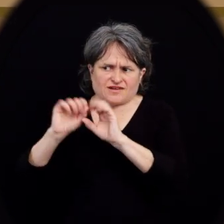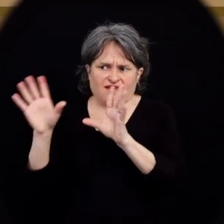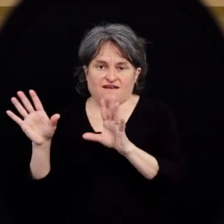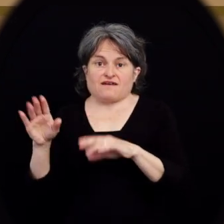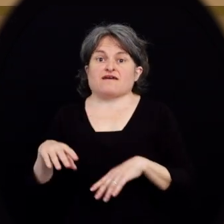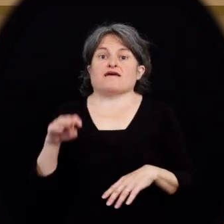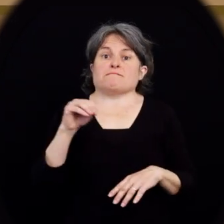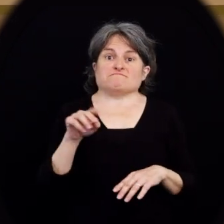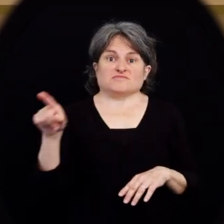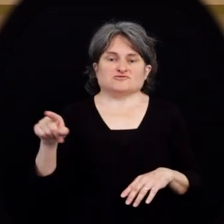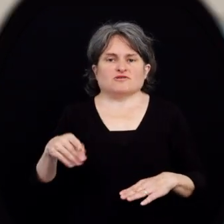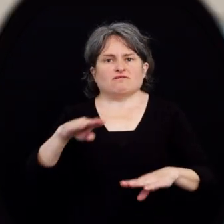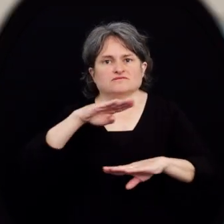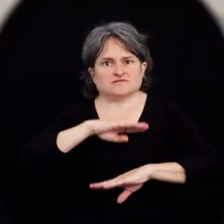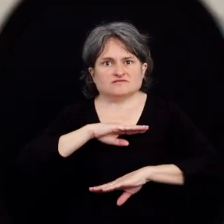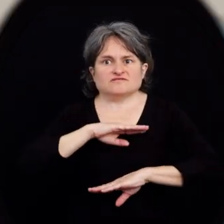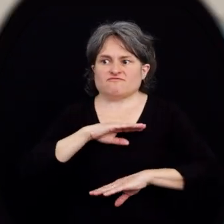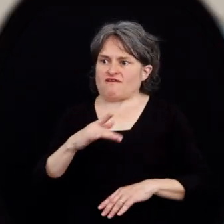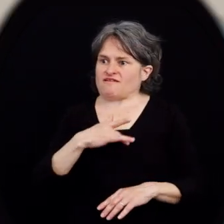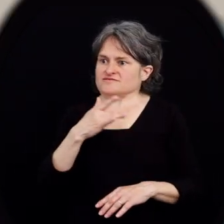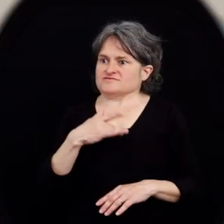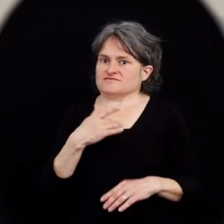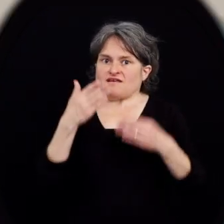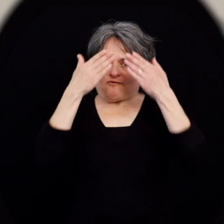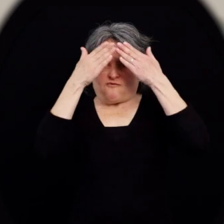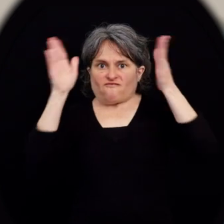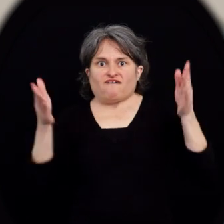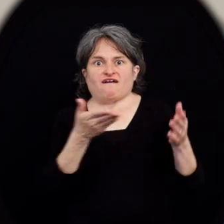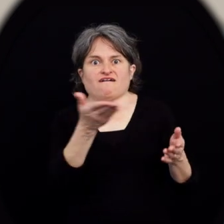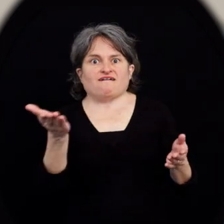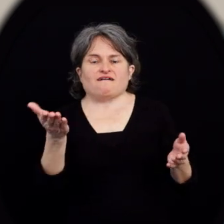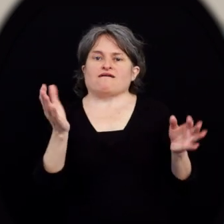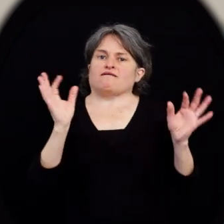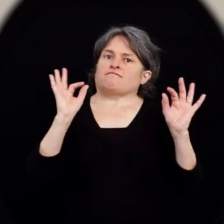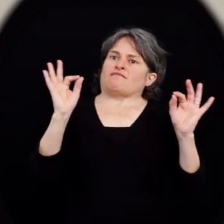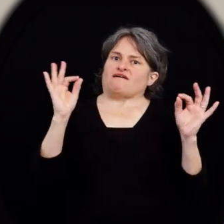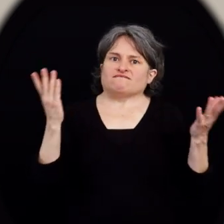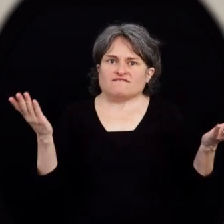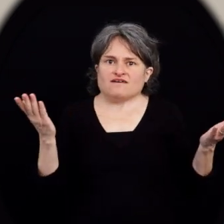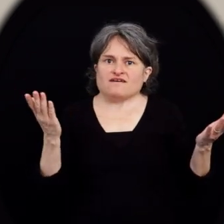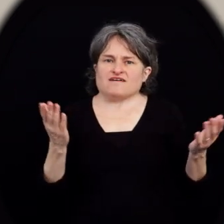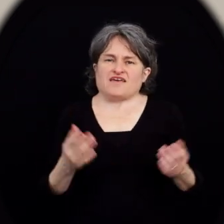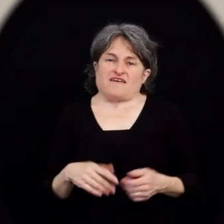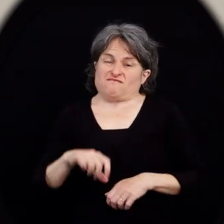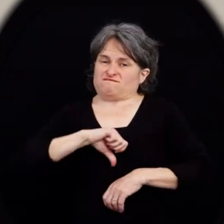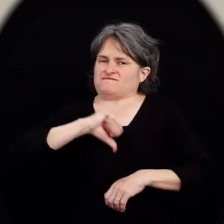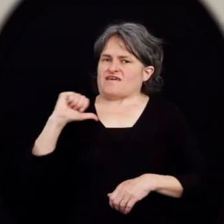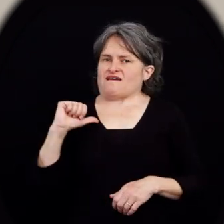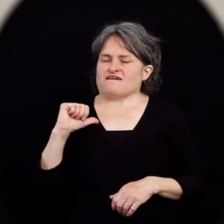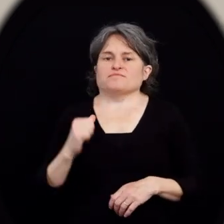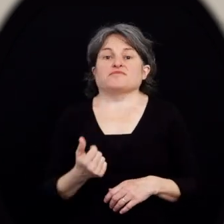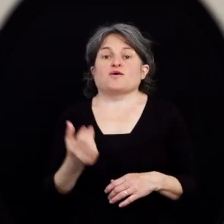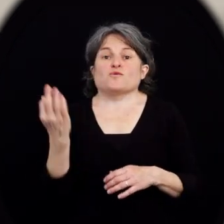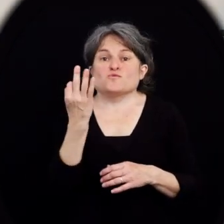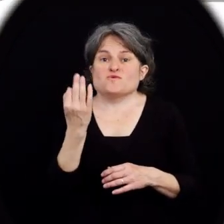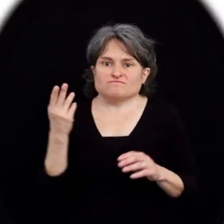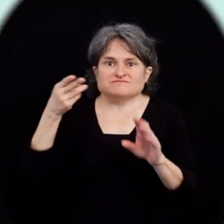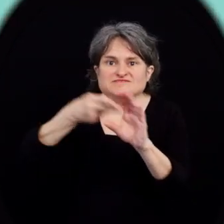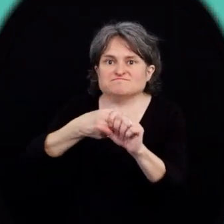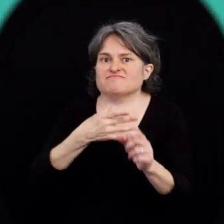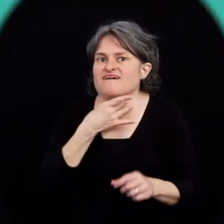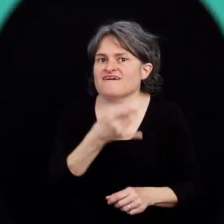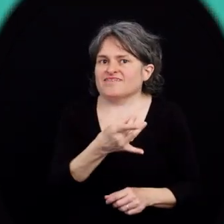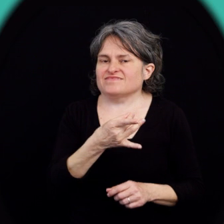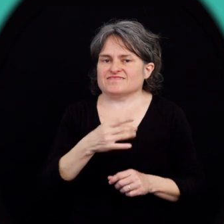'inscrire au cours souhaité avant la date limite. Michelle est satisfaite, car elle se sent comprise. Elle est fière d'elle et se sent